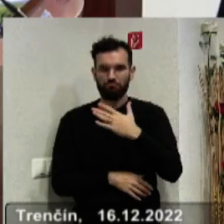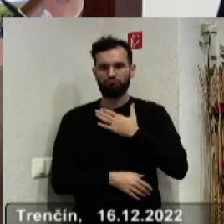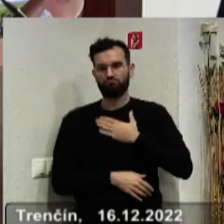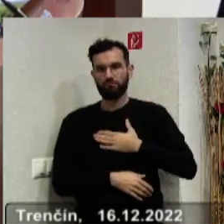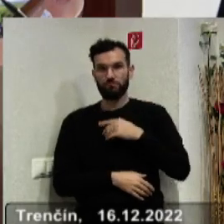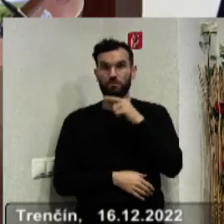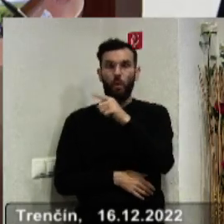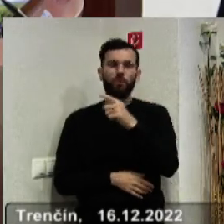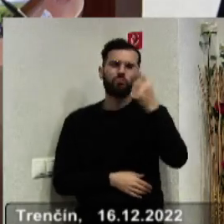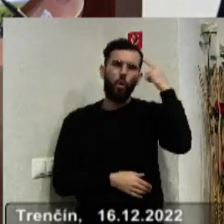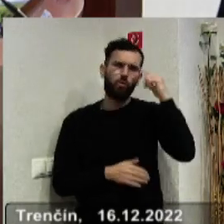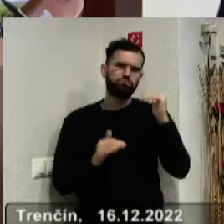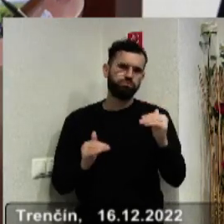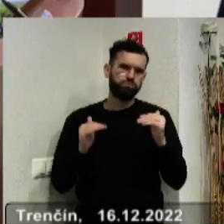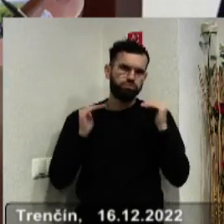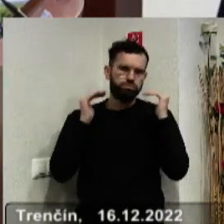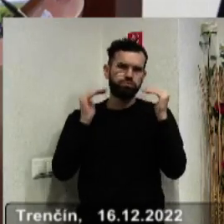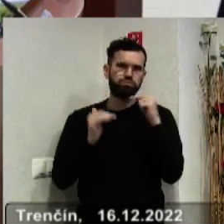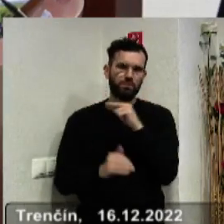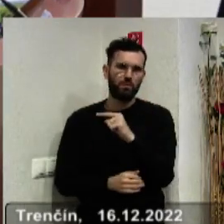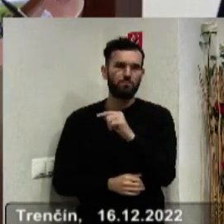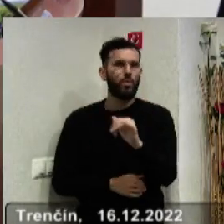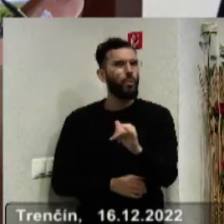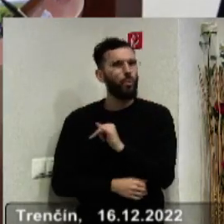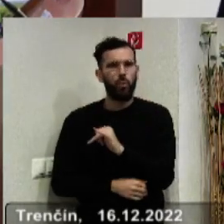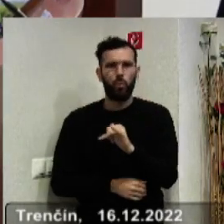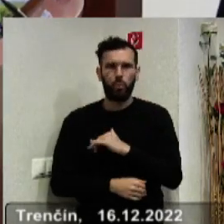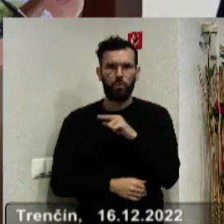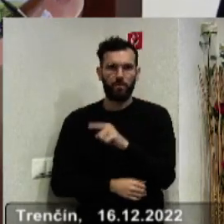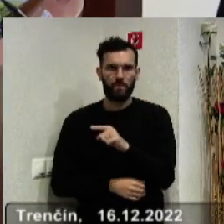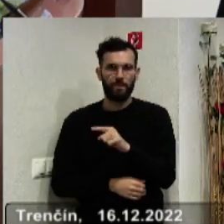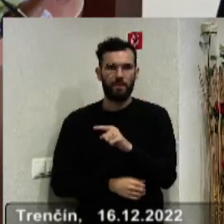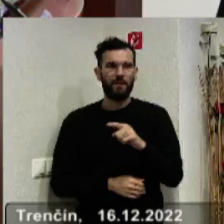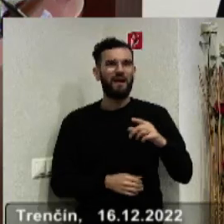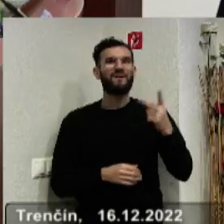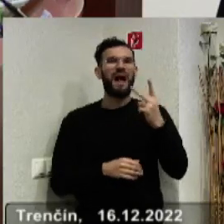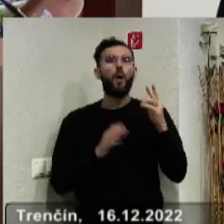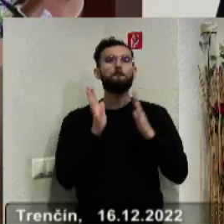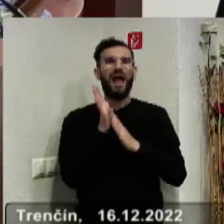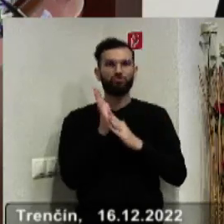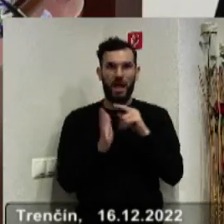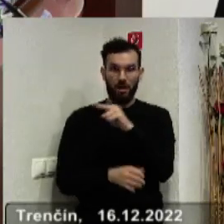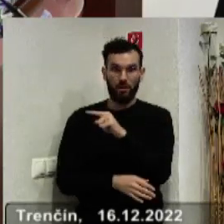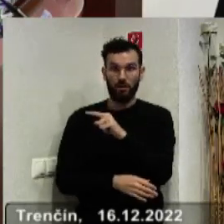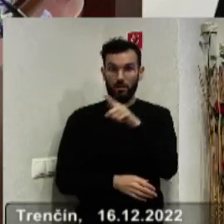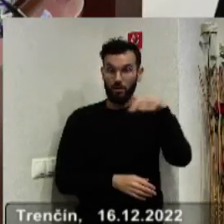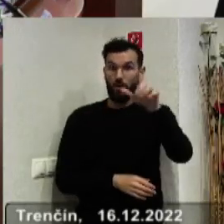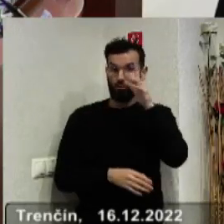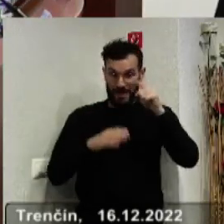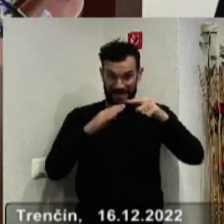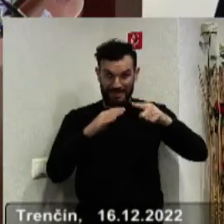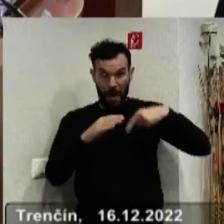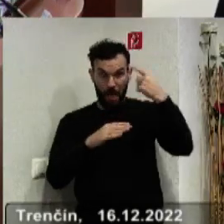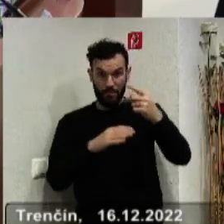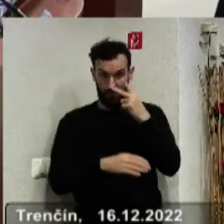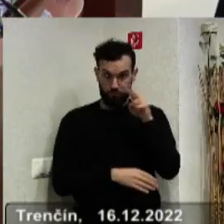viac erudovaného a najmä zaangažovaného človeka, ako je Vládko Mešter. Takže ja dúfam, že keď budete tým kalendárom